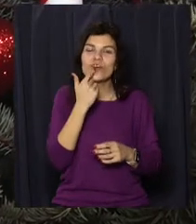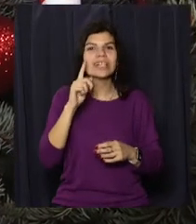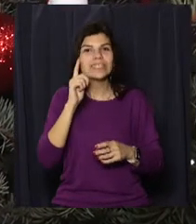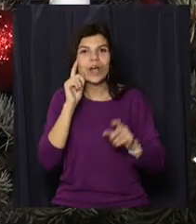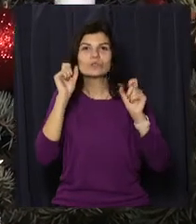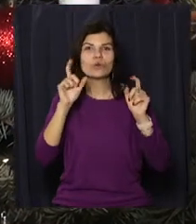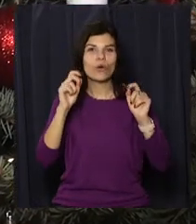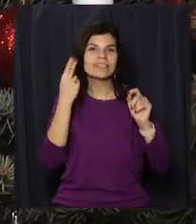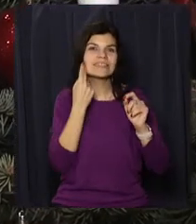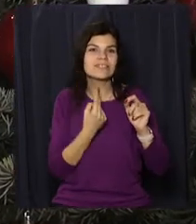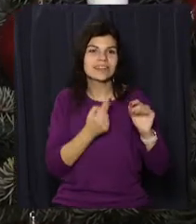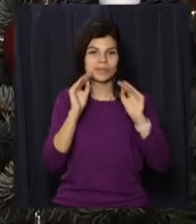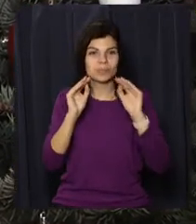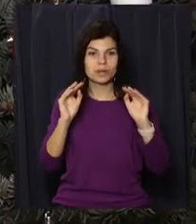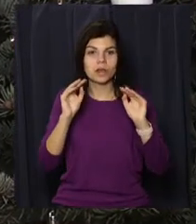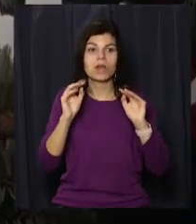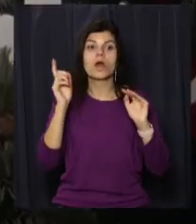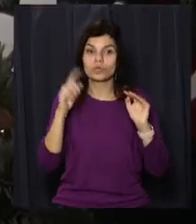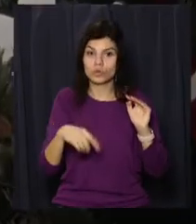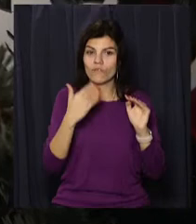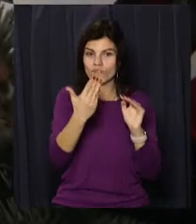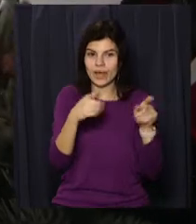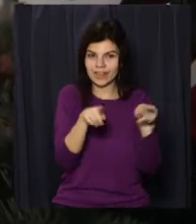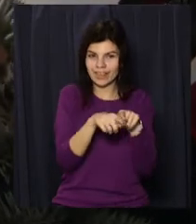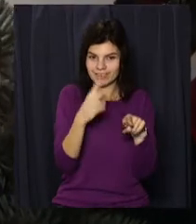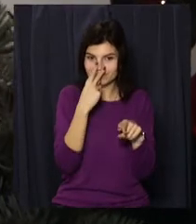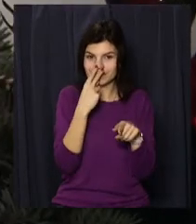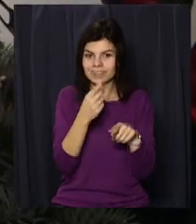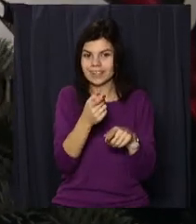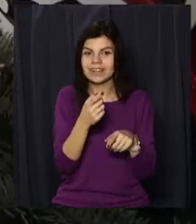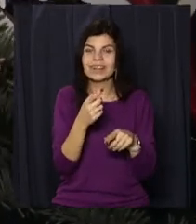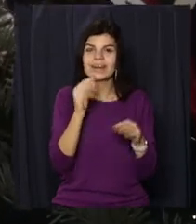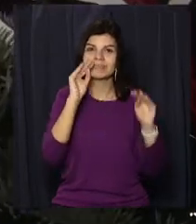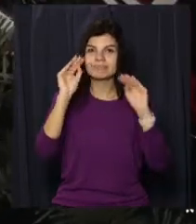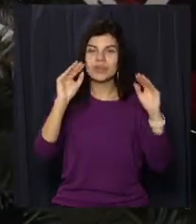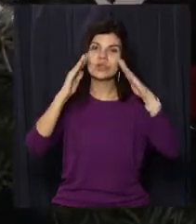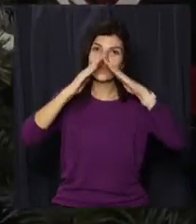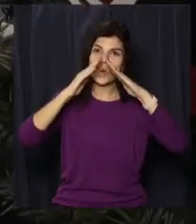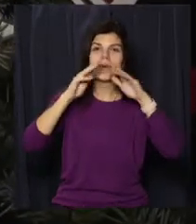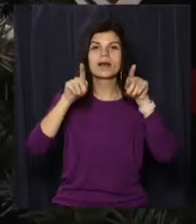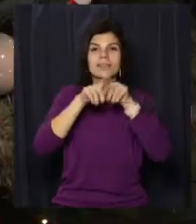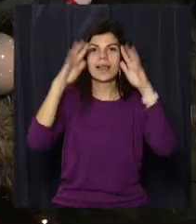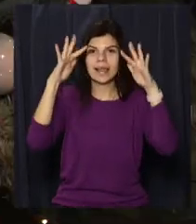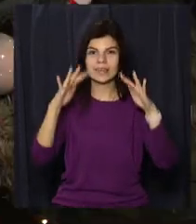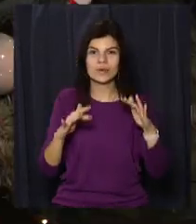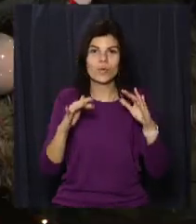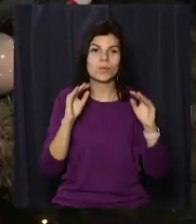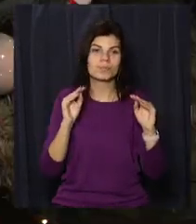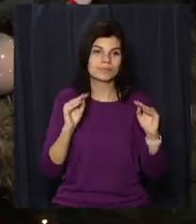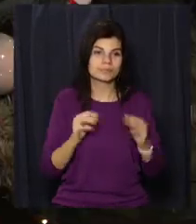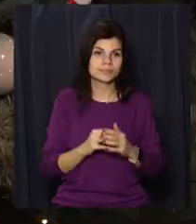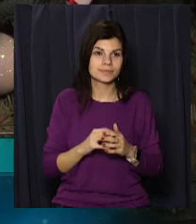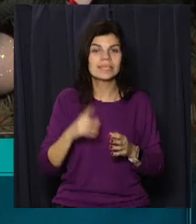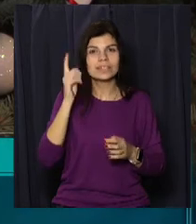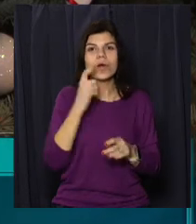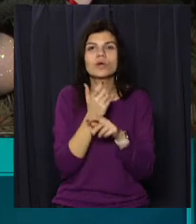кольорах, популярності набирає скандинавський стиль. Це стосується як декорування дому, так і ялинкових прикрас. Це мінімалізм